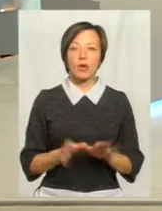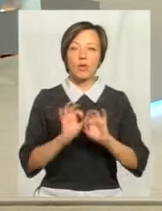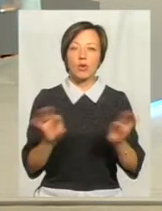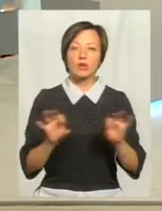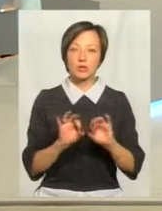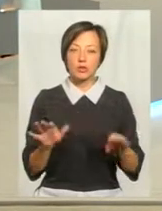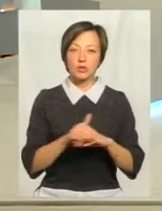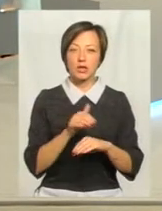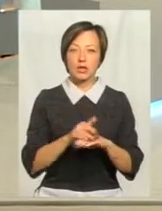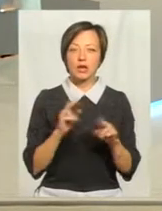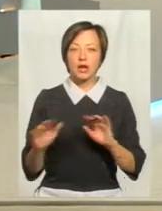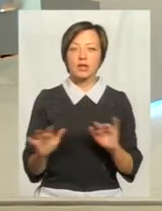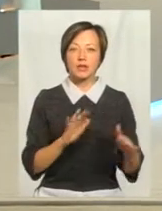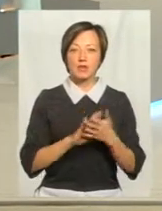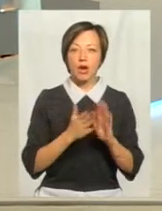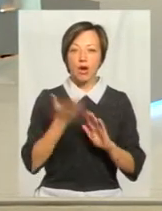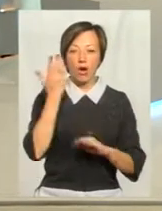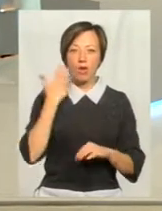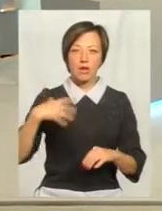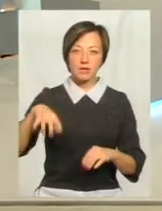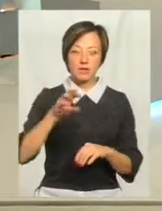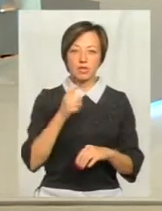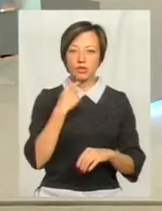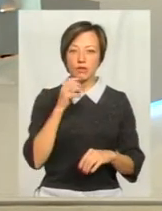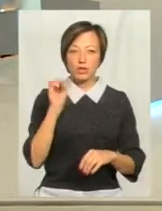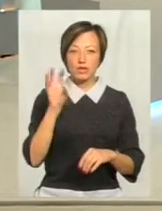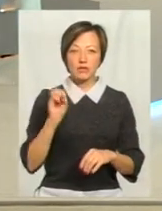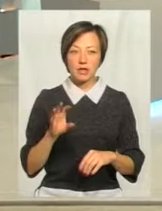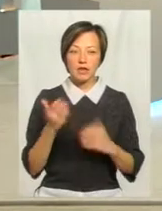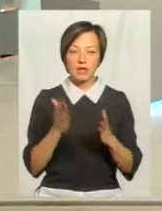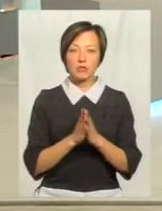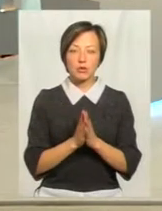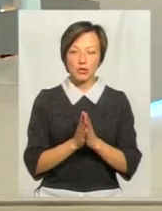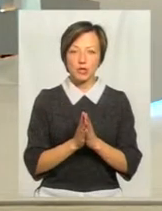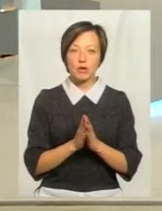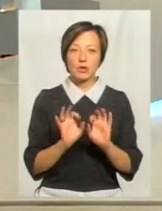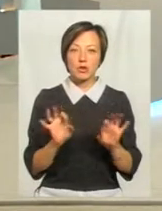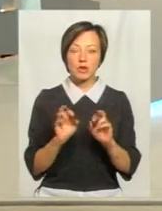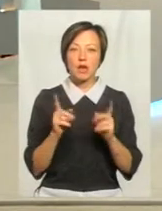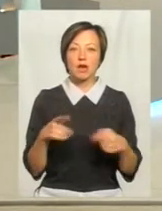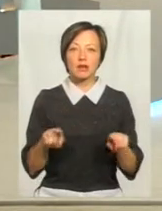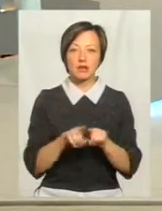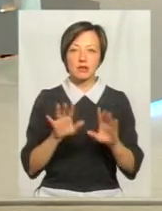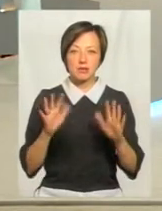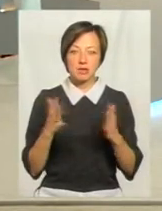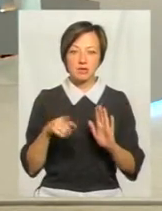ви, пане Миколо, як дієте в такій ситуації, коли з усіх сторон червоне світло, а вас, попрошу, пане Юрію, пояснити, як таке може статися?